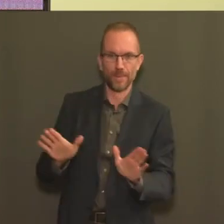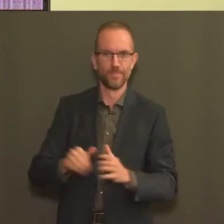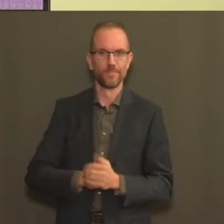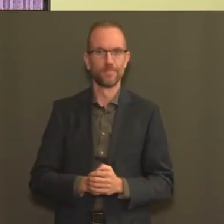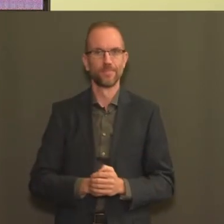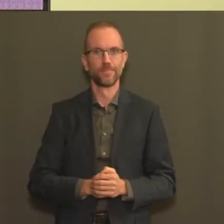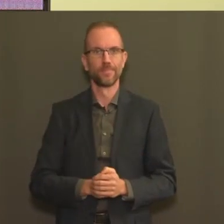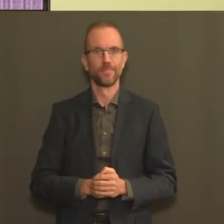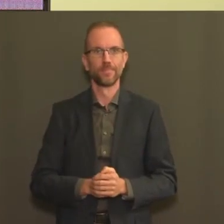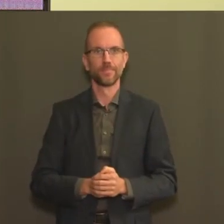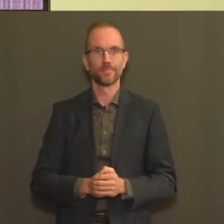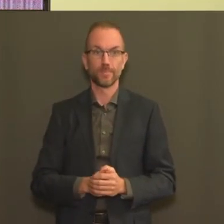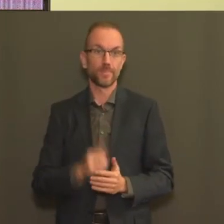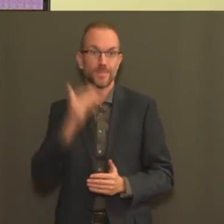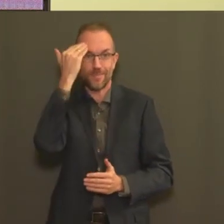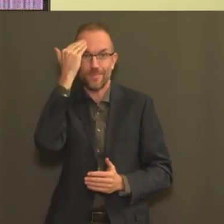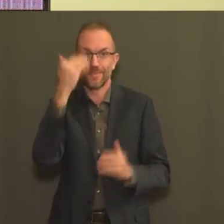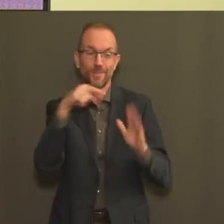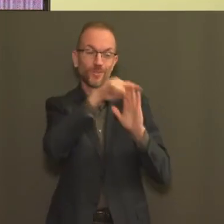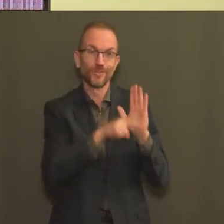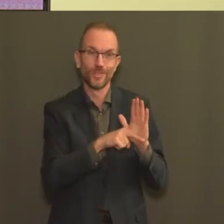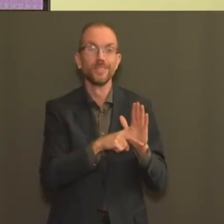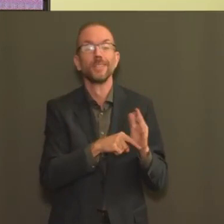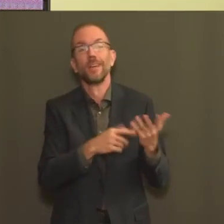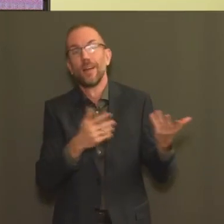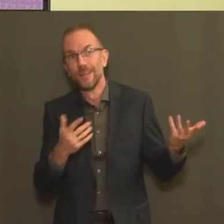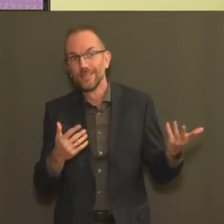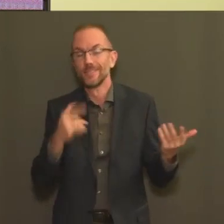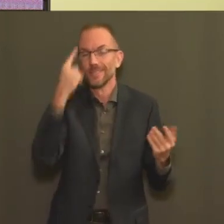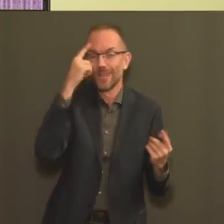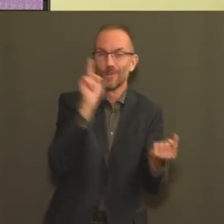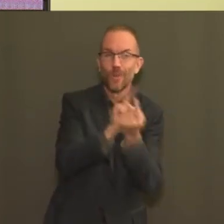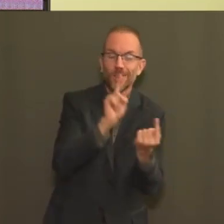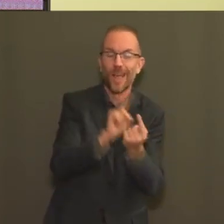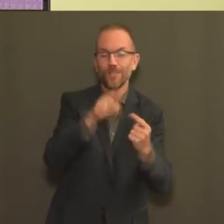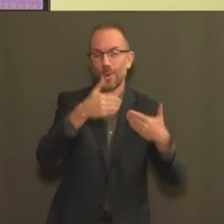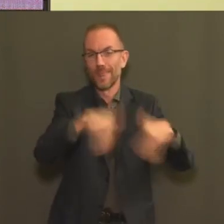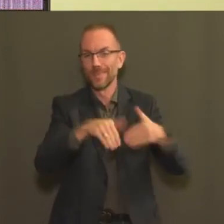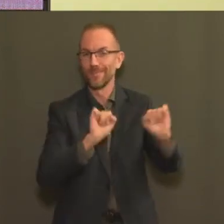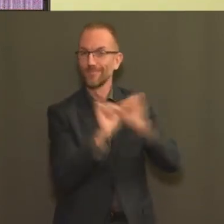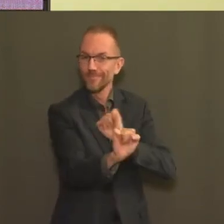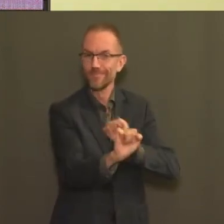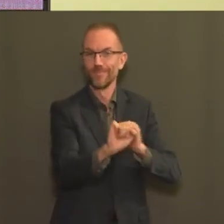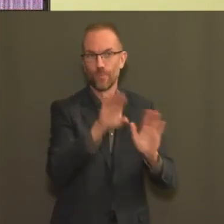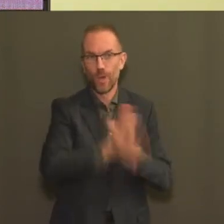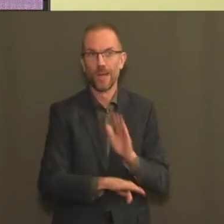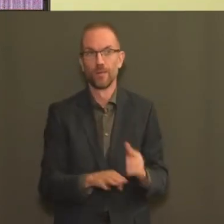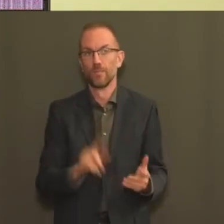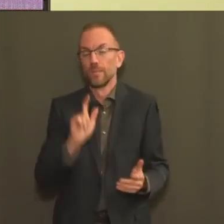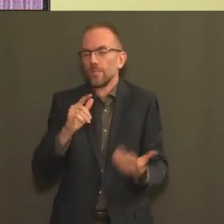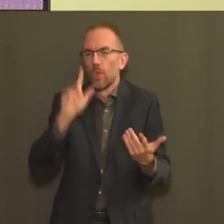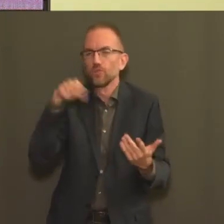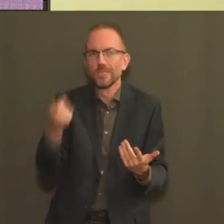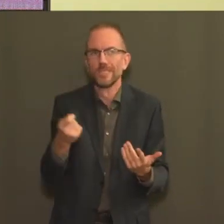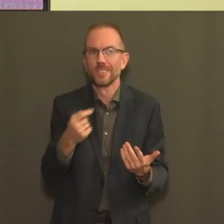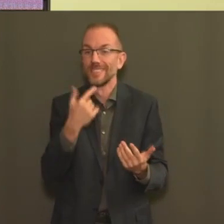fonctionnent, comme par exemple la limitation des contacts. Ceci n'est pas un proverbe chinois, mais une personne que vous n'avez pas vue, vous ne pouvez pas l'infecter.